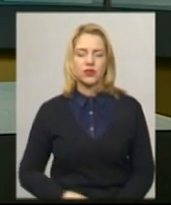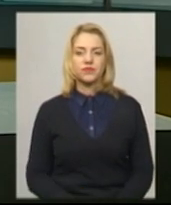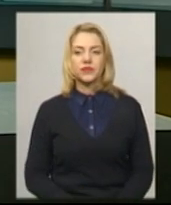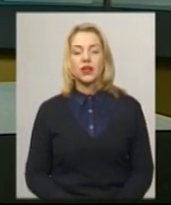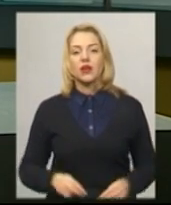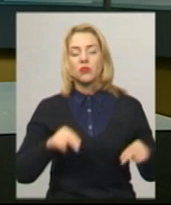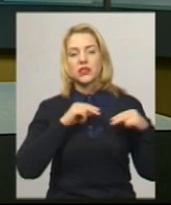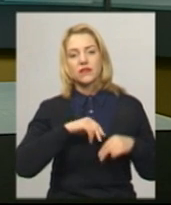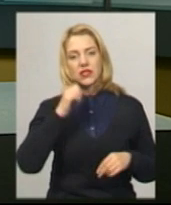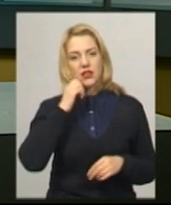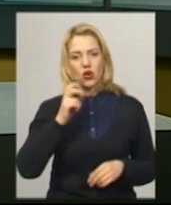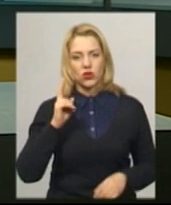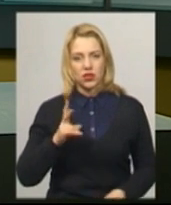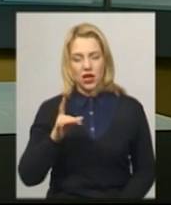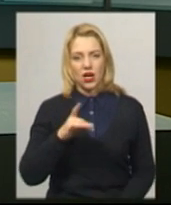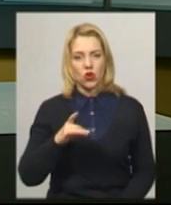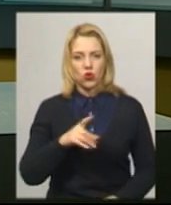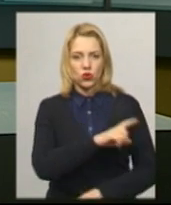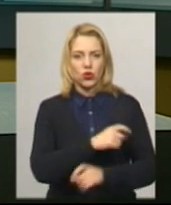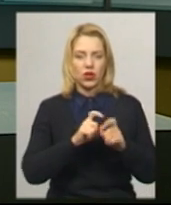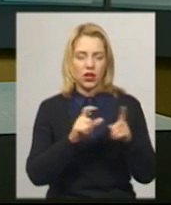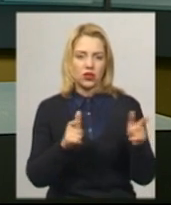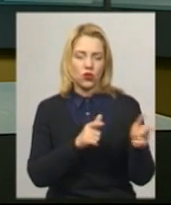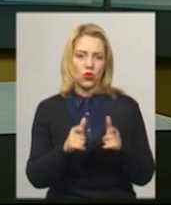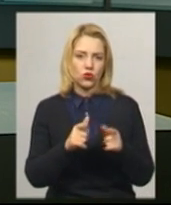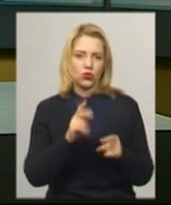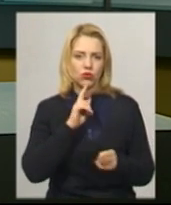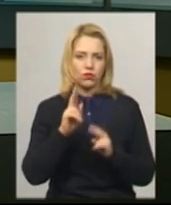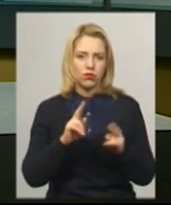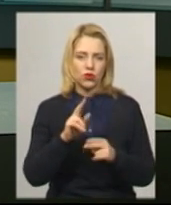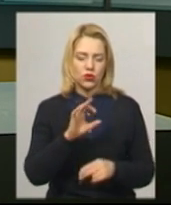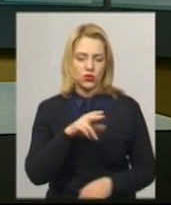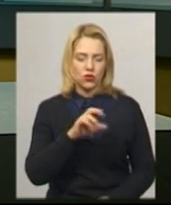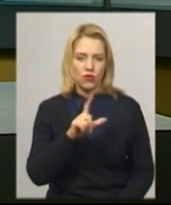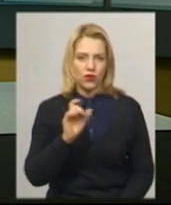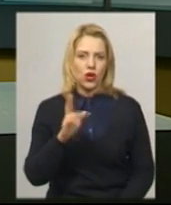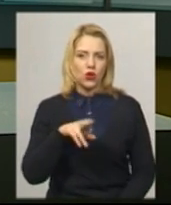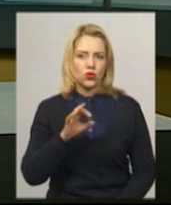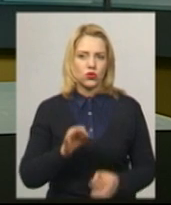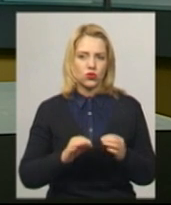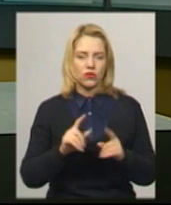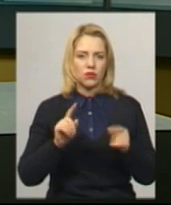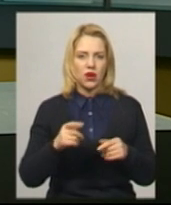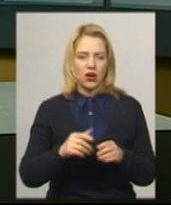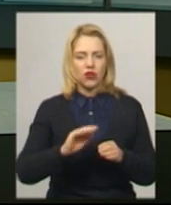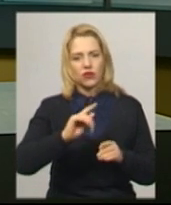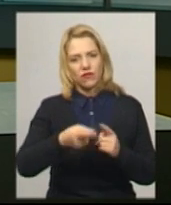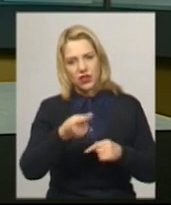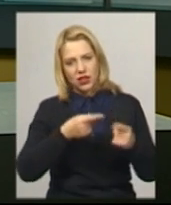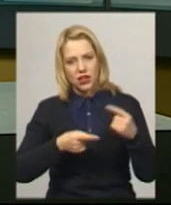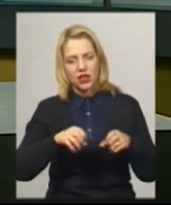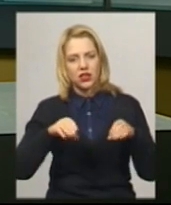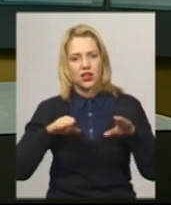Працівники Старокостянтинівської райлікарні готують позов до суду. Вони вимагають відкликати рішення районної ради про призначення на посаду